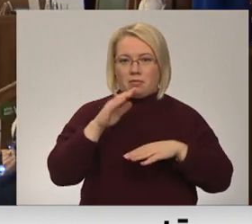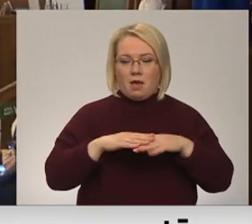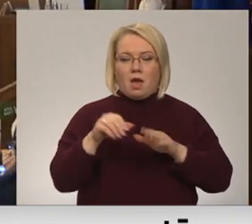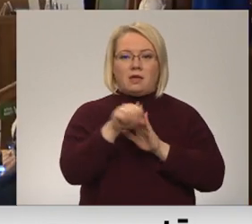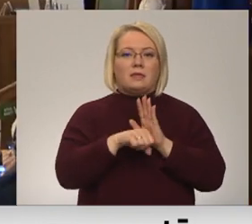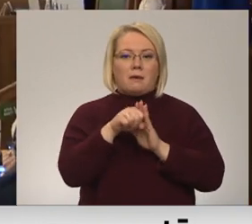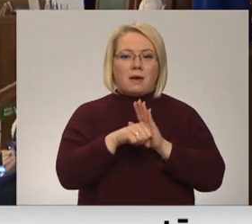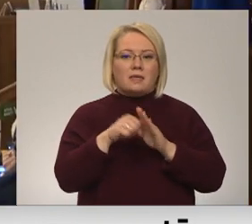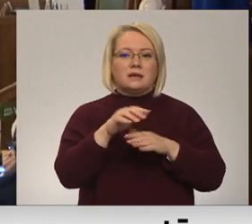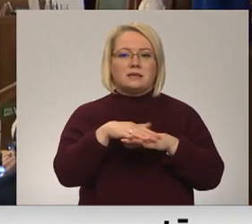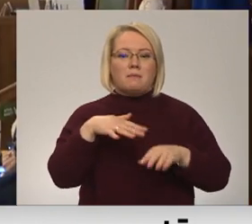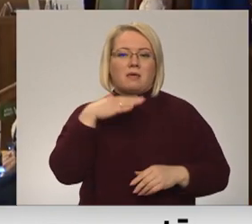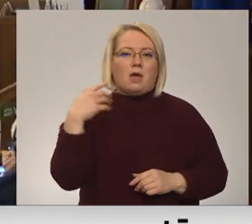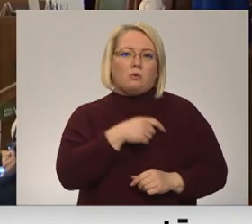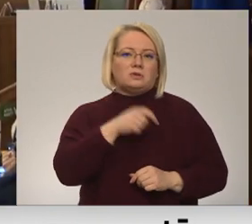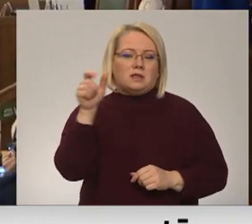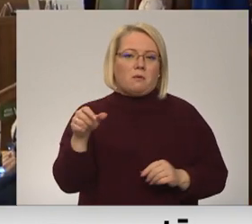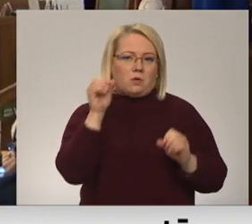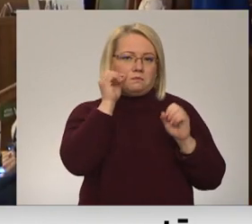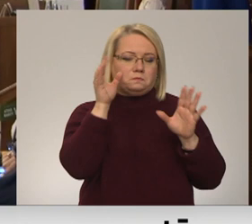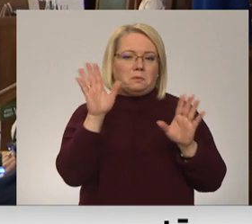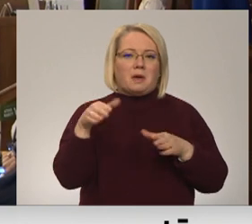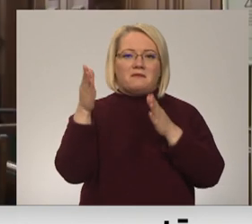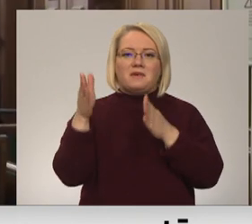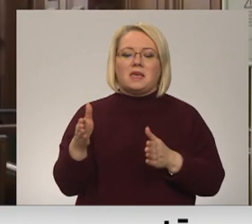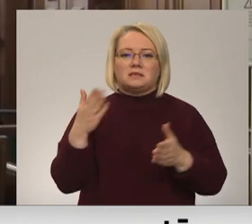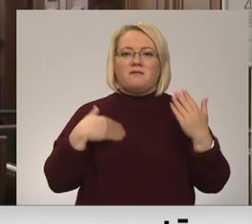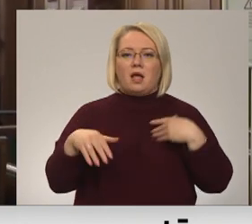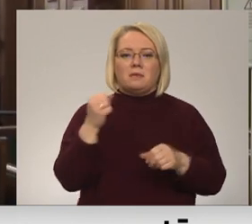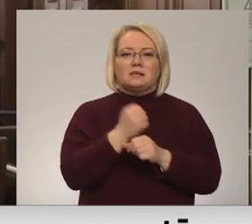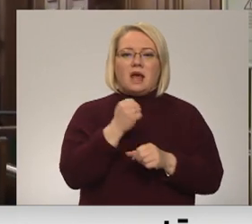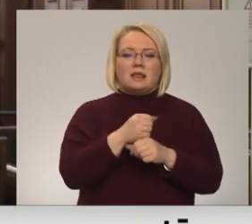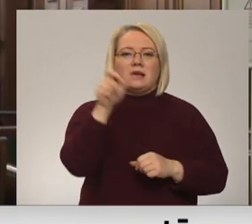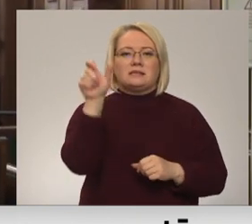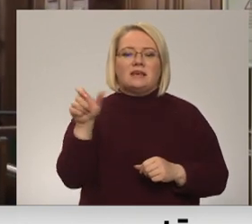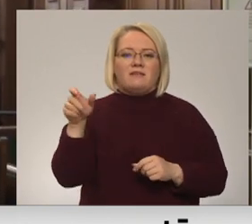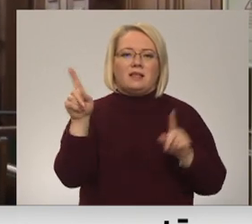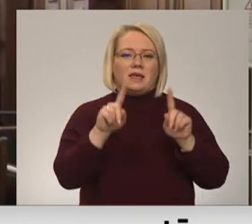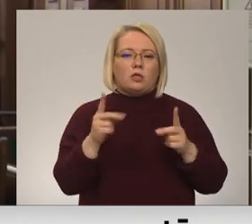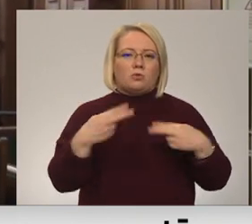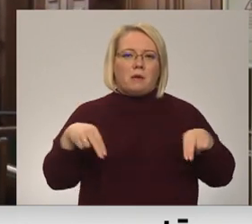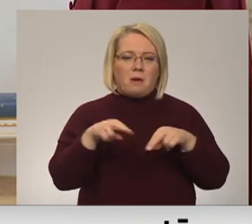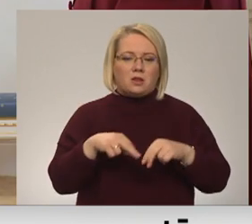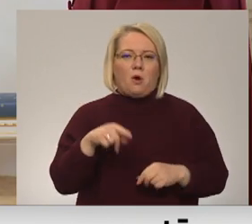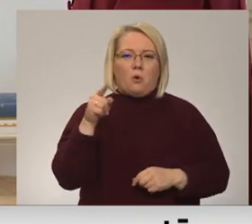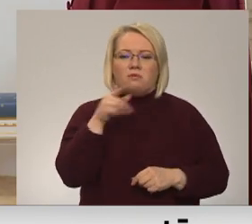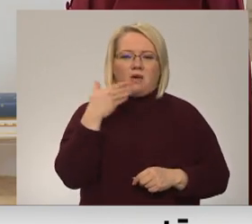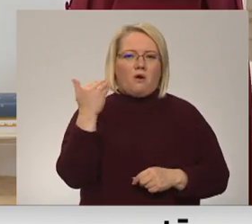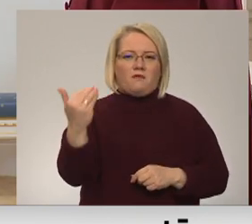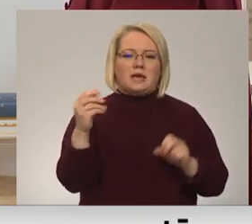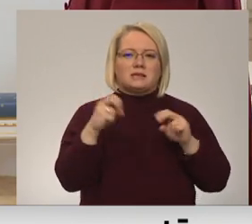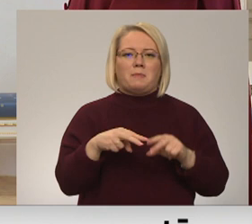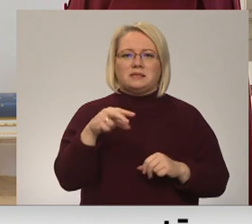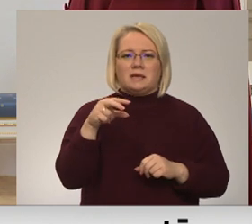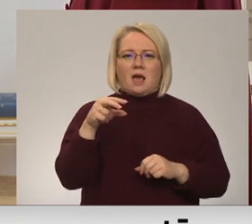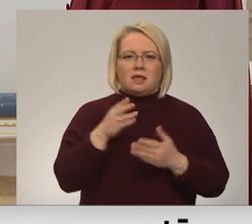Debatējas saimā vairāka deputāti paudu izbrīnu par Osipovas vēlmi strādāt sievilietu departamentā, kas iepriekš nesot bijusi viņas specialitāti